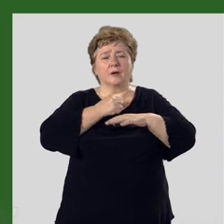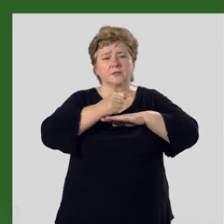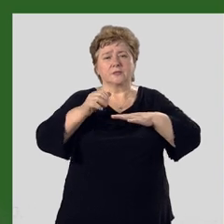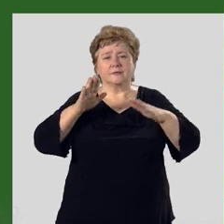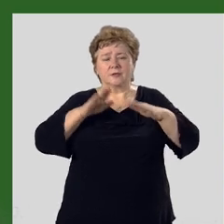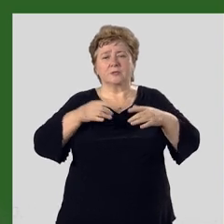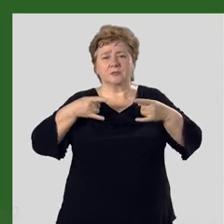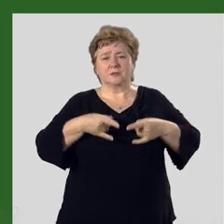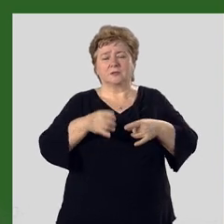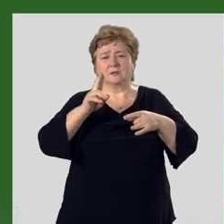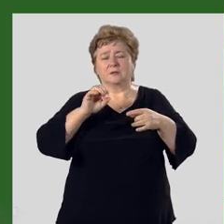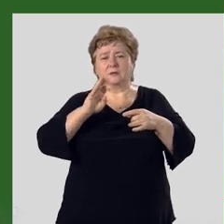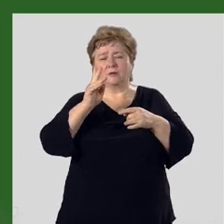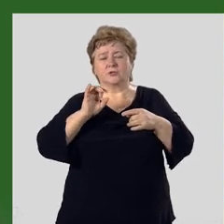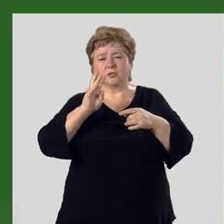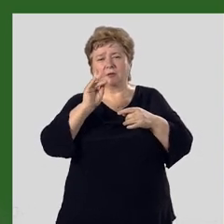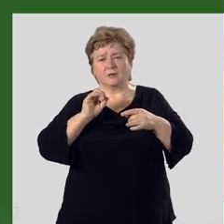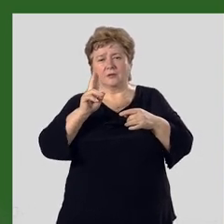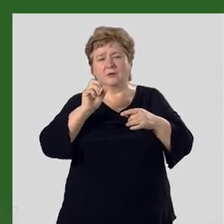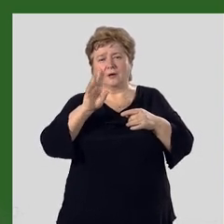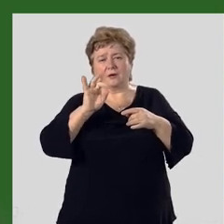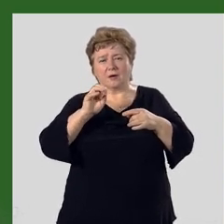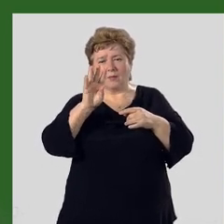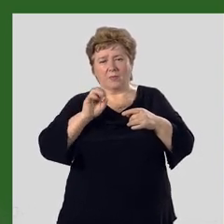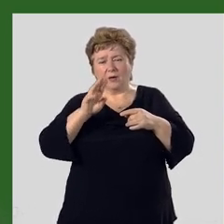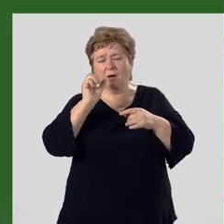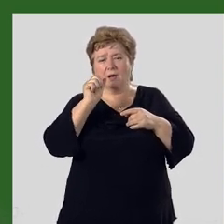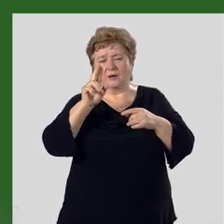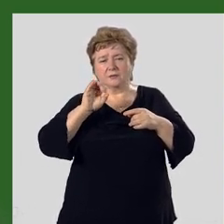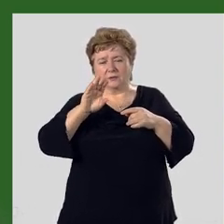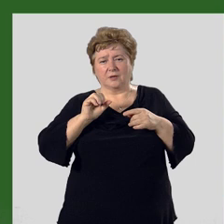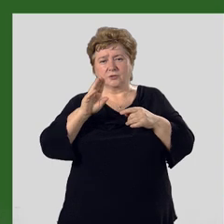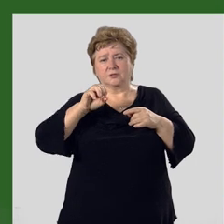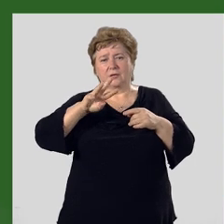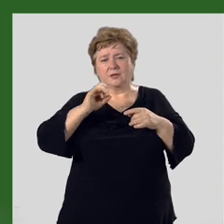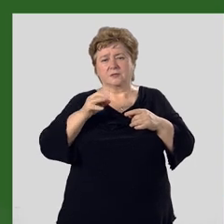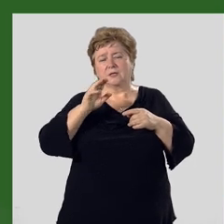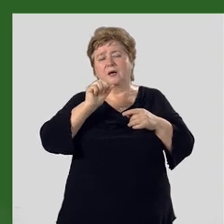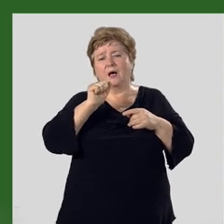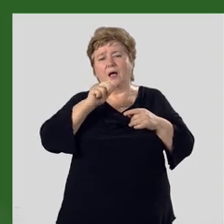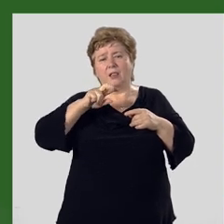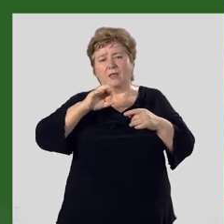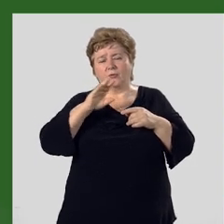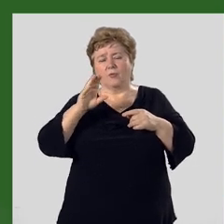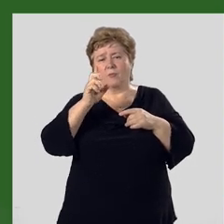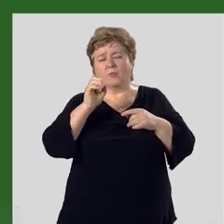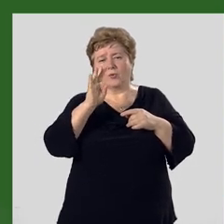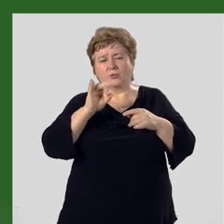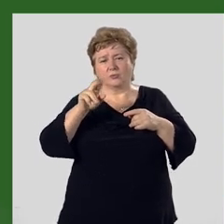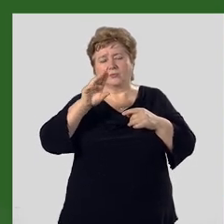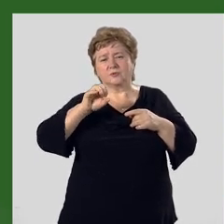месторождения – Кельшанык, Каркама, Акташ в Таласском, Аллатоу, Борду,